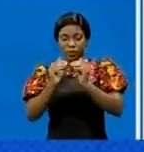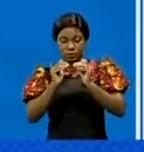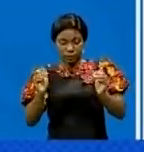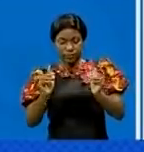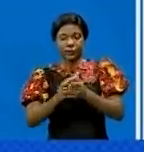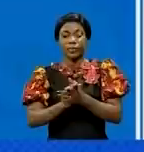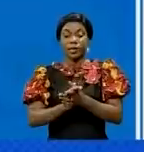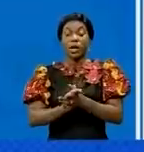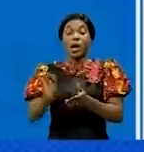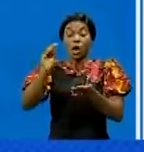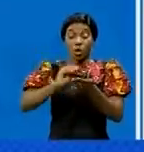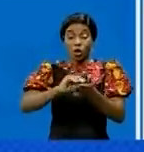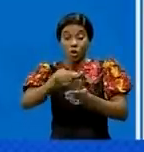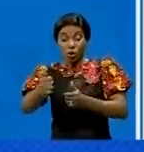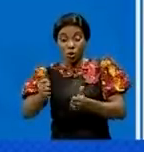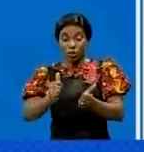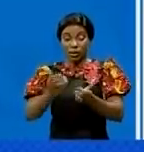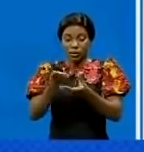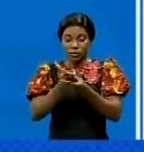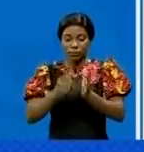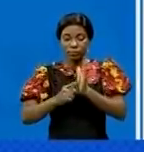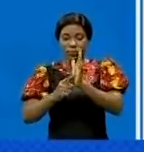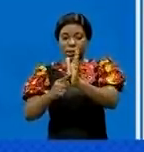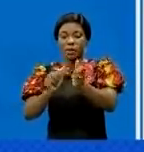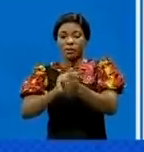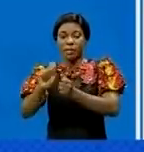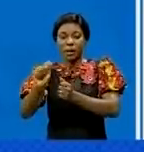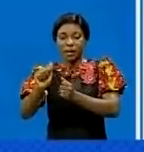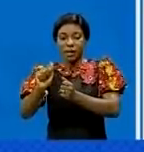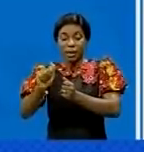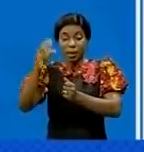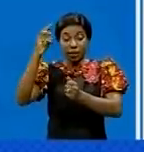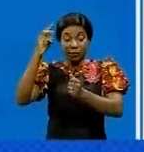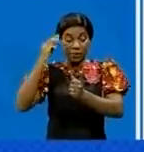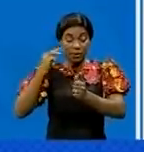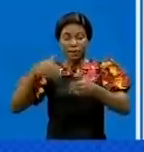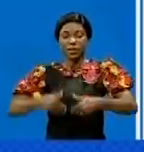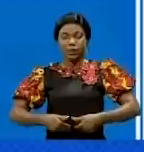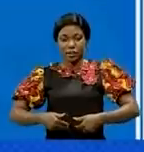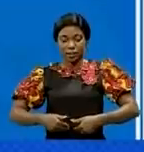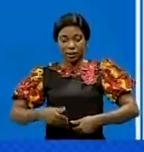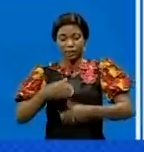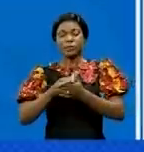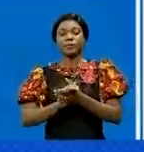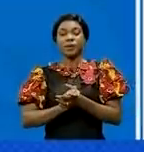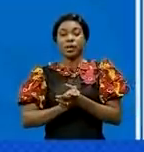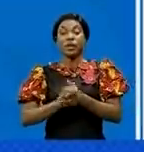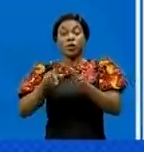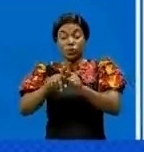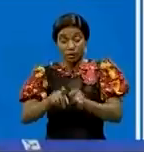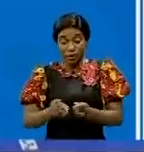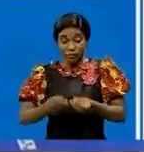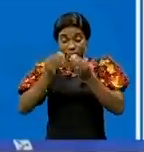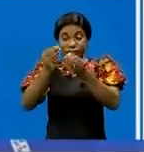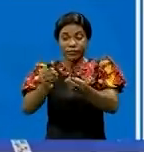des ministres est celui du ministre de la Jeunesse, Initiation à la nouvelle citoyenneté et cohésion nationale, qui a soumis au